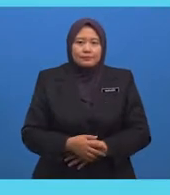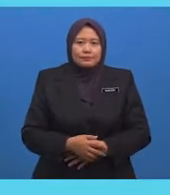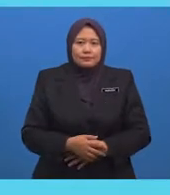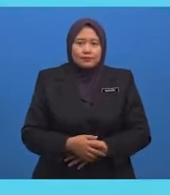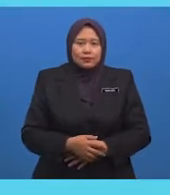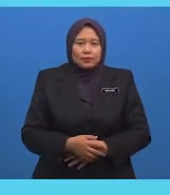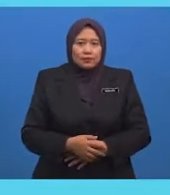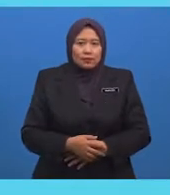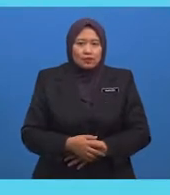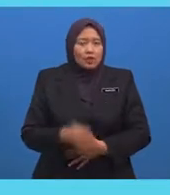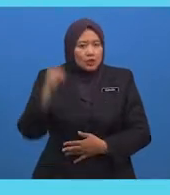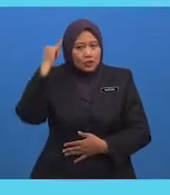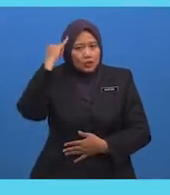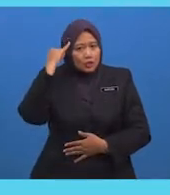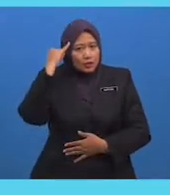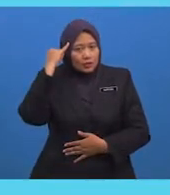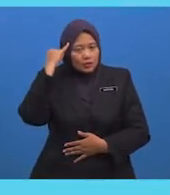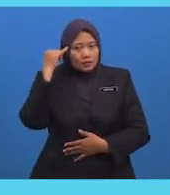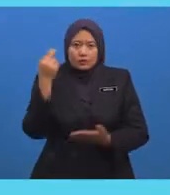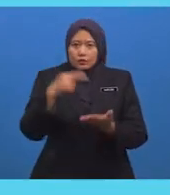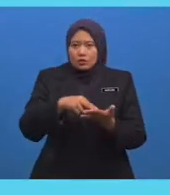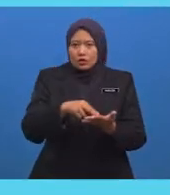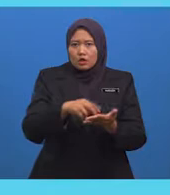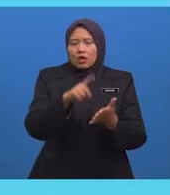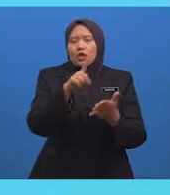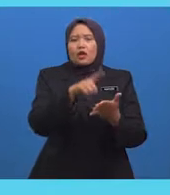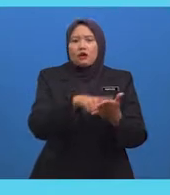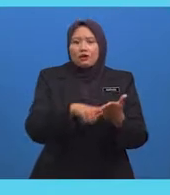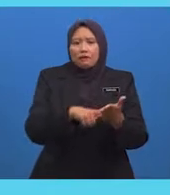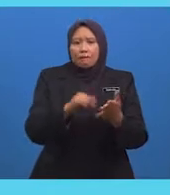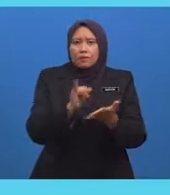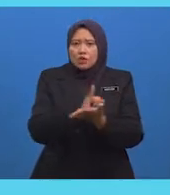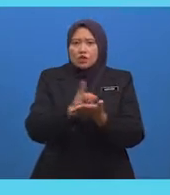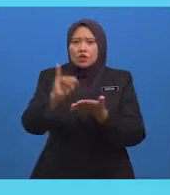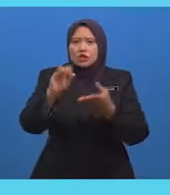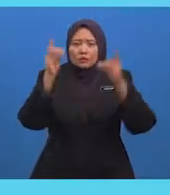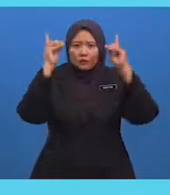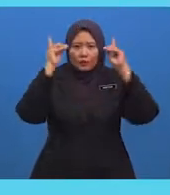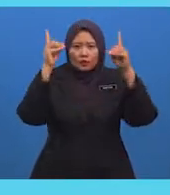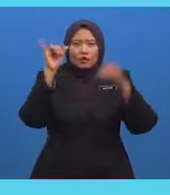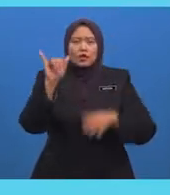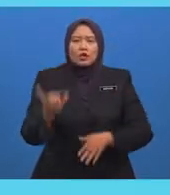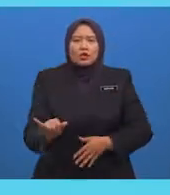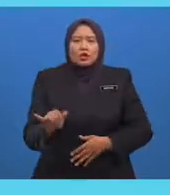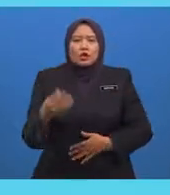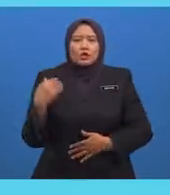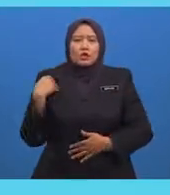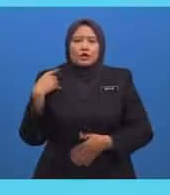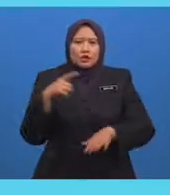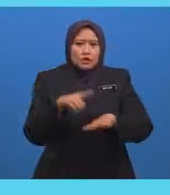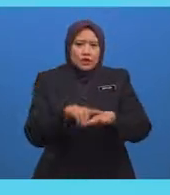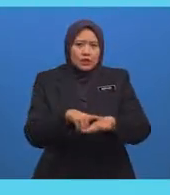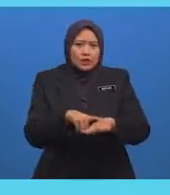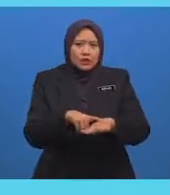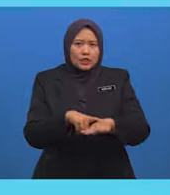Ingat Semula Apakah Institusi Pendidikan Yang Wujud Di Mesir Peringkat Pertama Pada